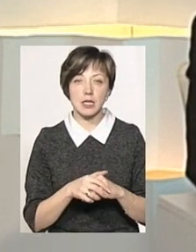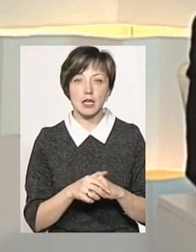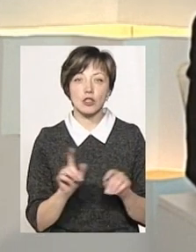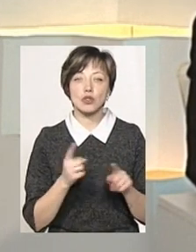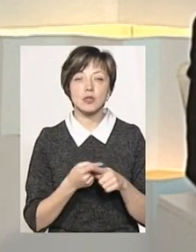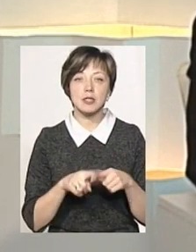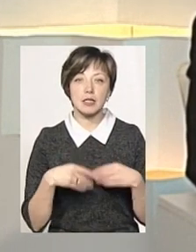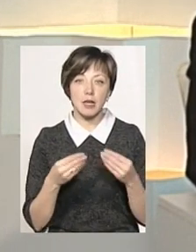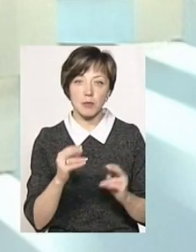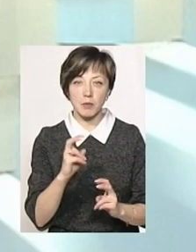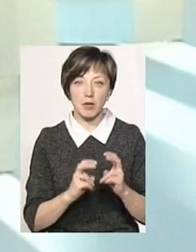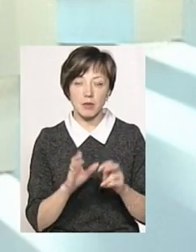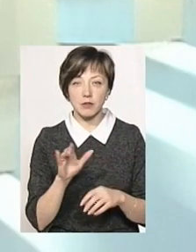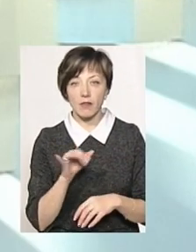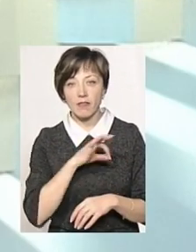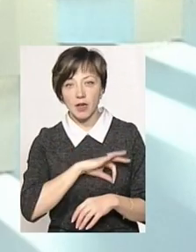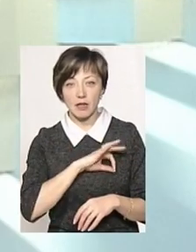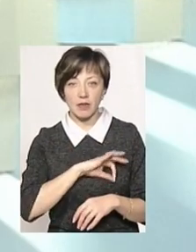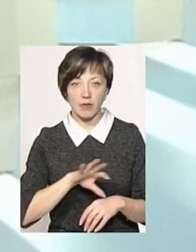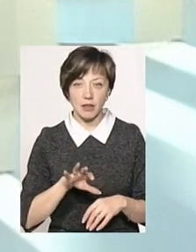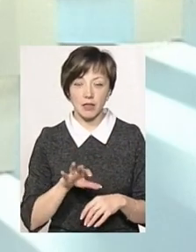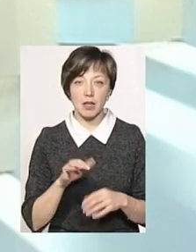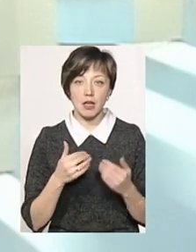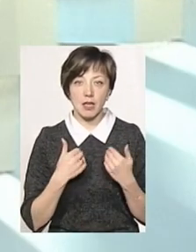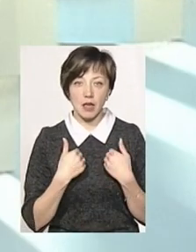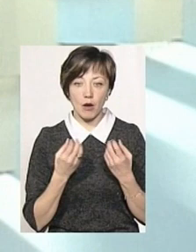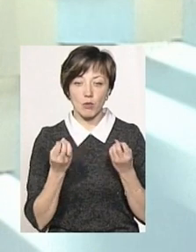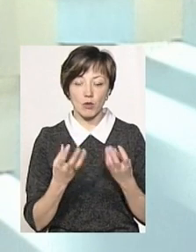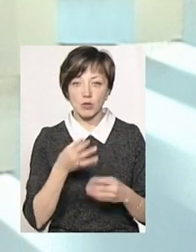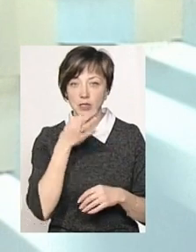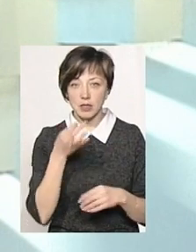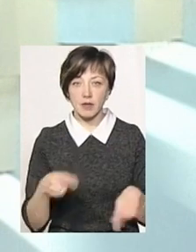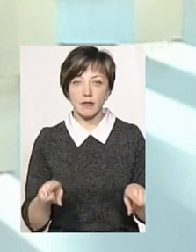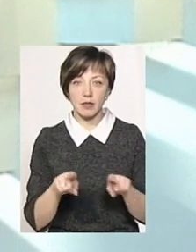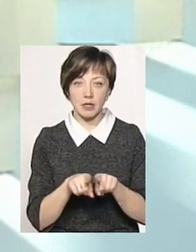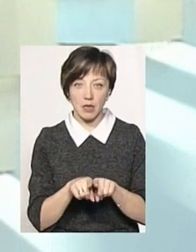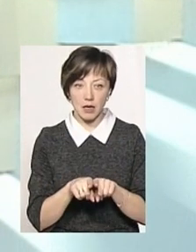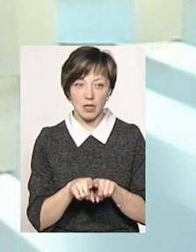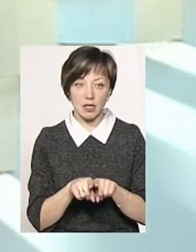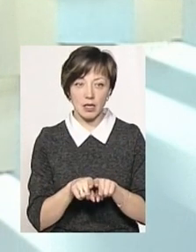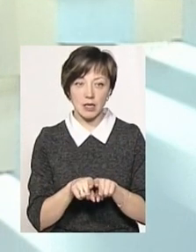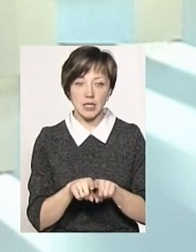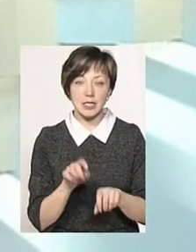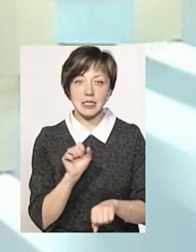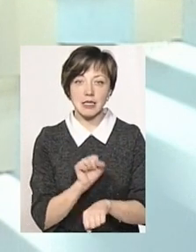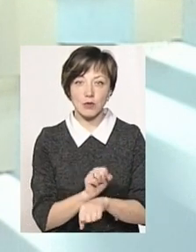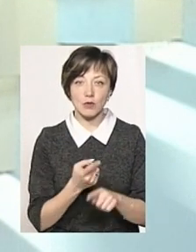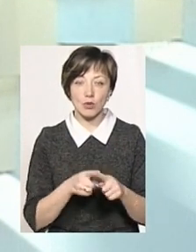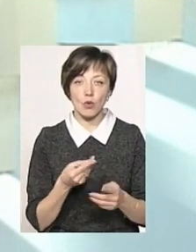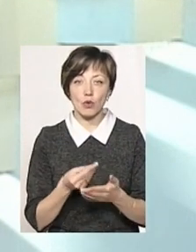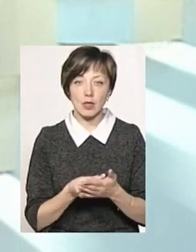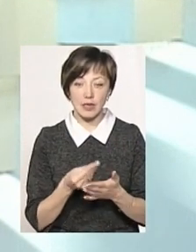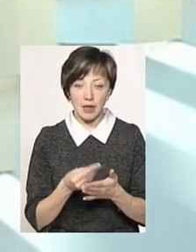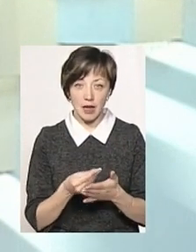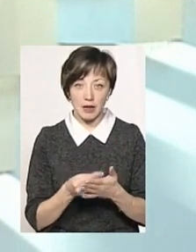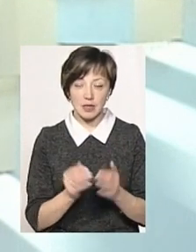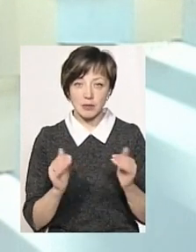Що це дає підприємству, вигідно чи не вигідно? Ну, я б тут просто сказав би так, що от стримування цього росту тарифу і от